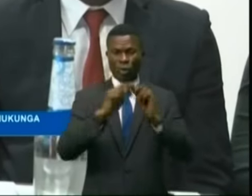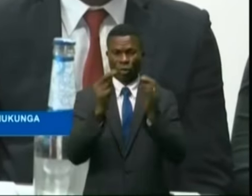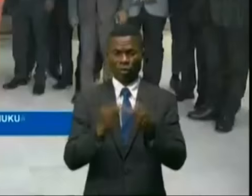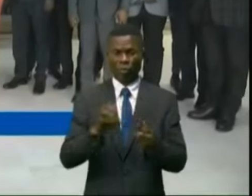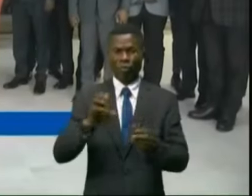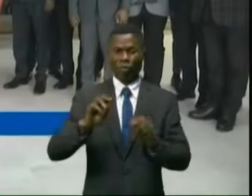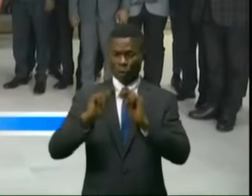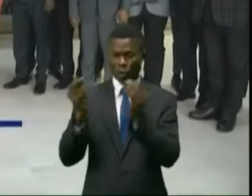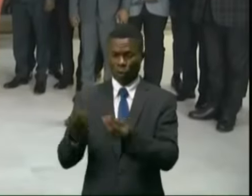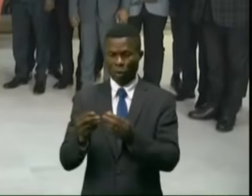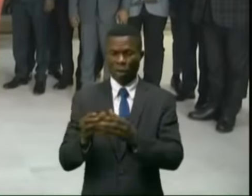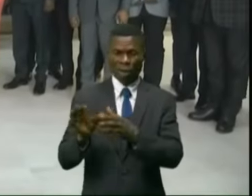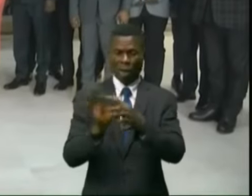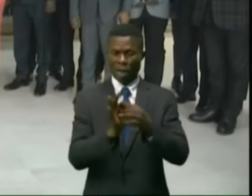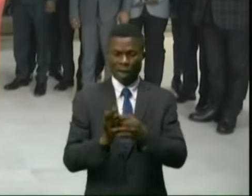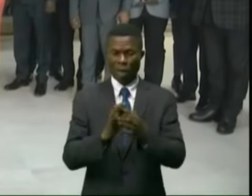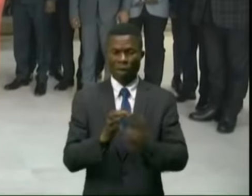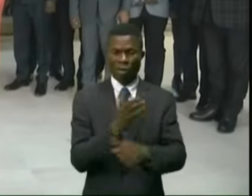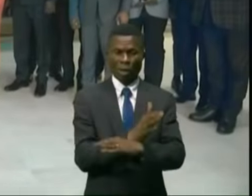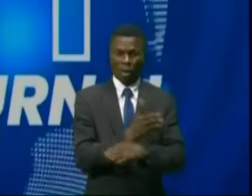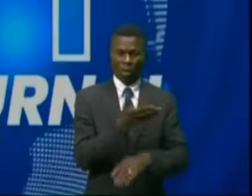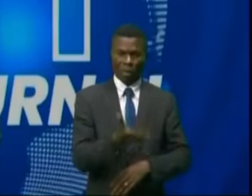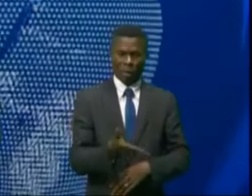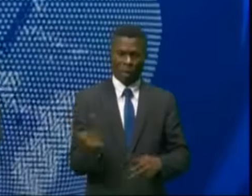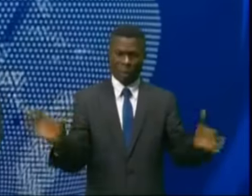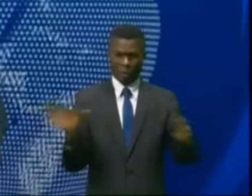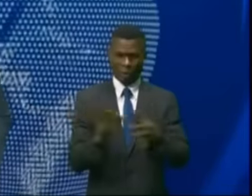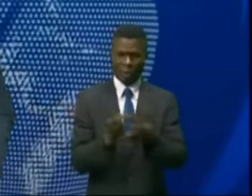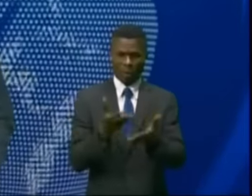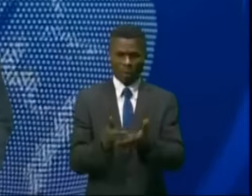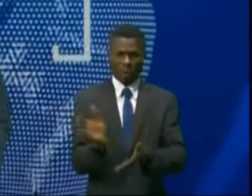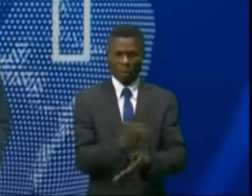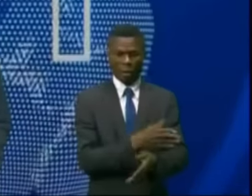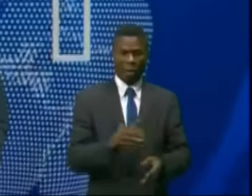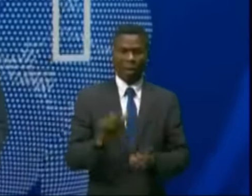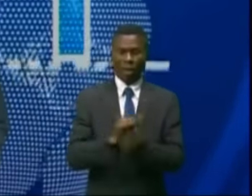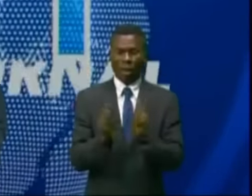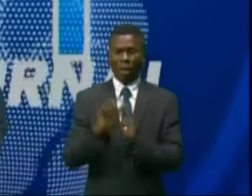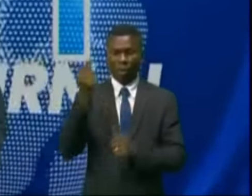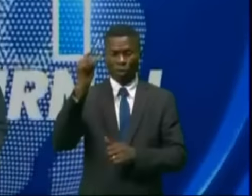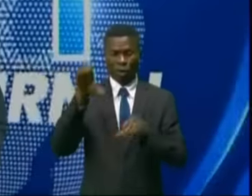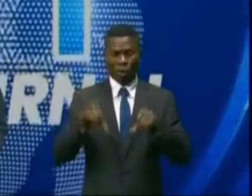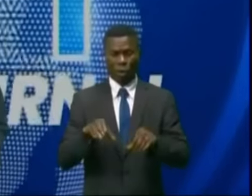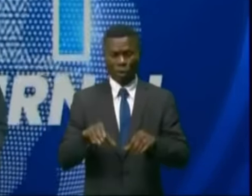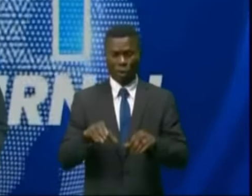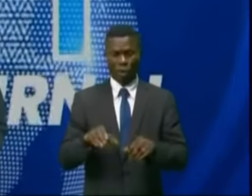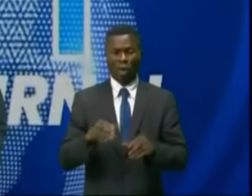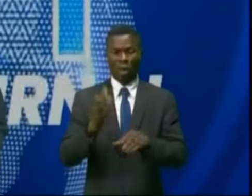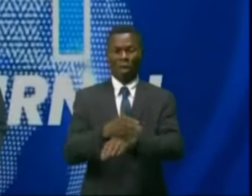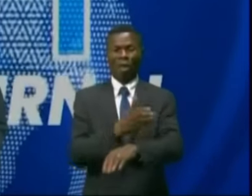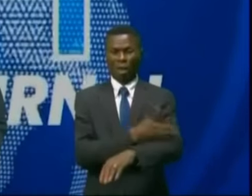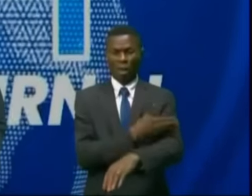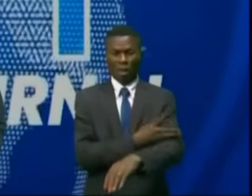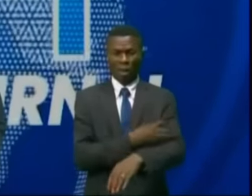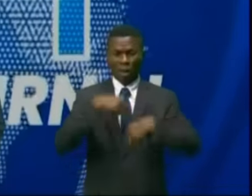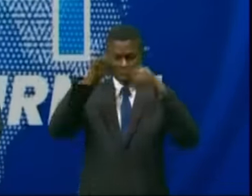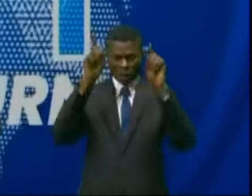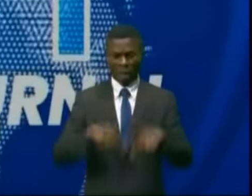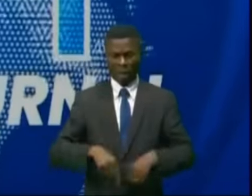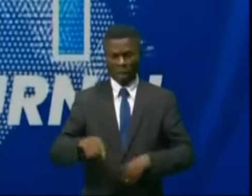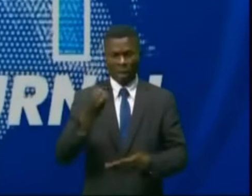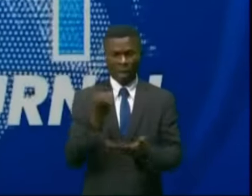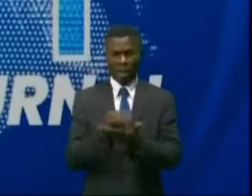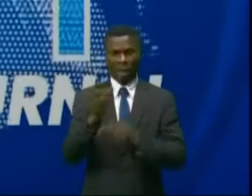CENAREF et de la coopération allemande. Le secteur minier congolais a connu des performances ces dernières années et l